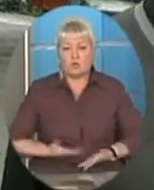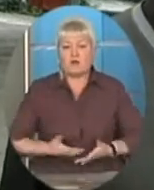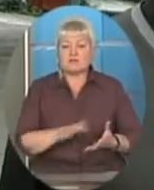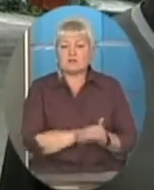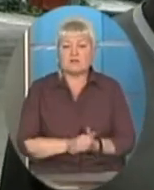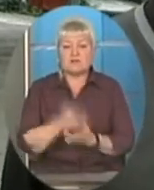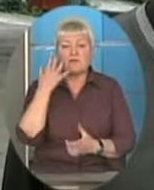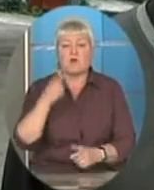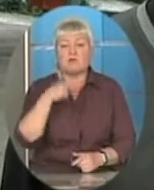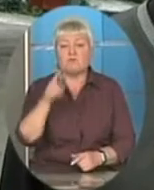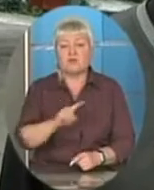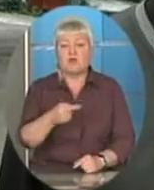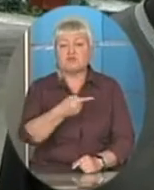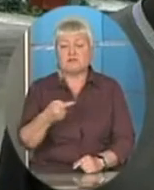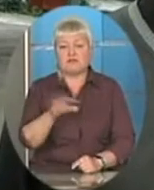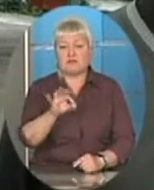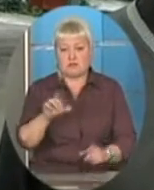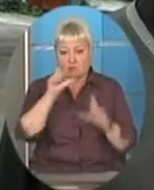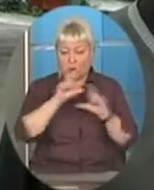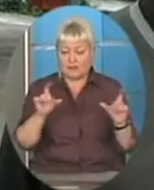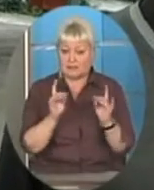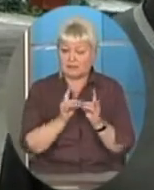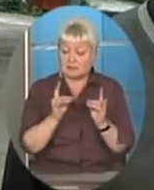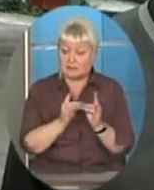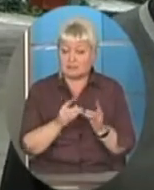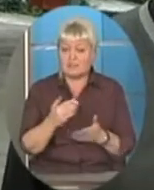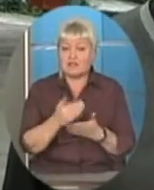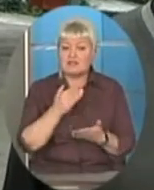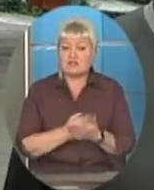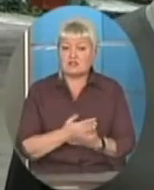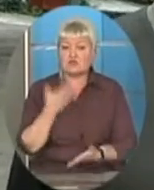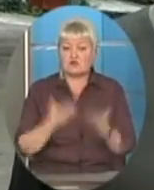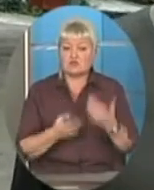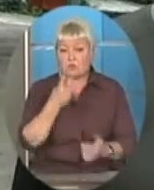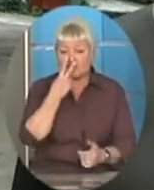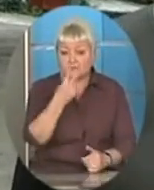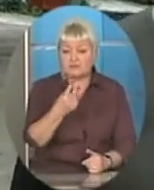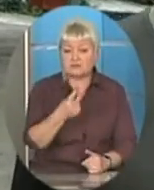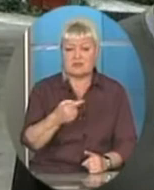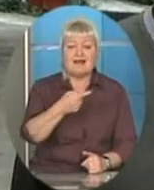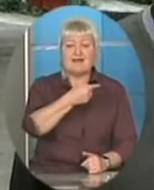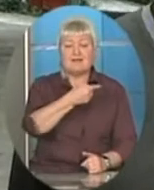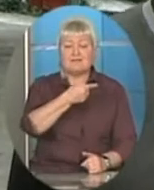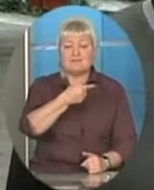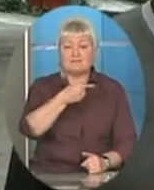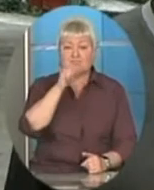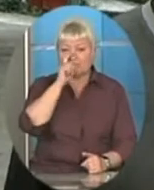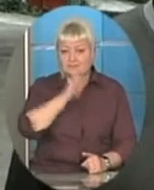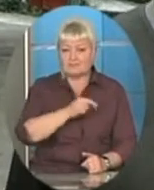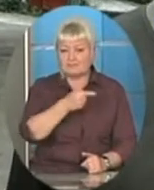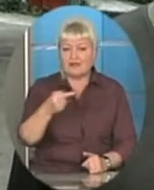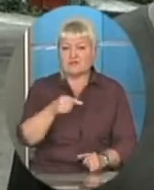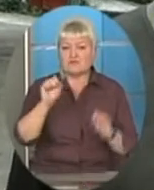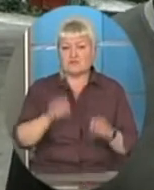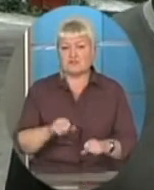коли говорять щось негативно про інтернат. Зрештою, якщо подивитися, негативно можна йти і в